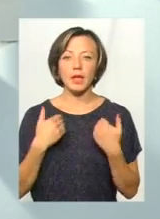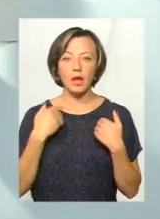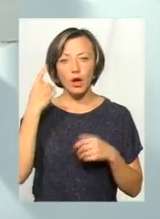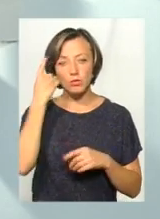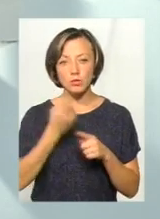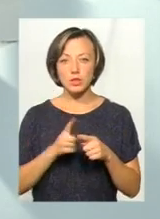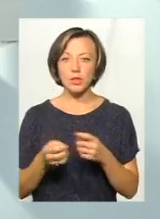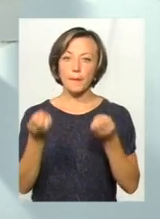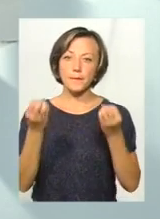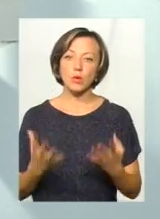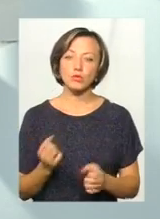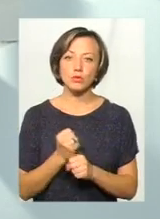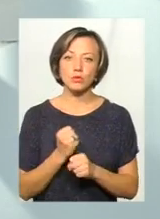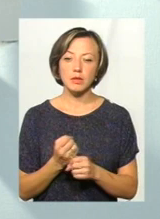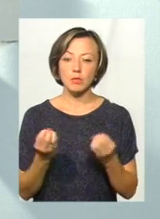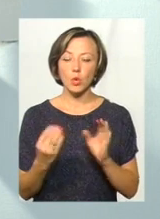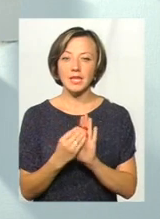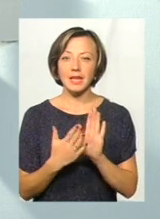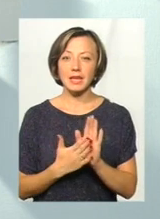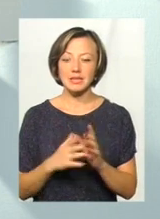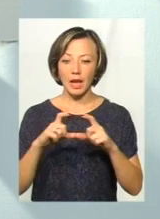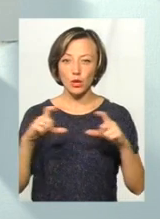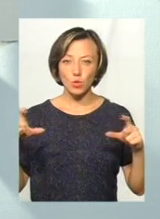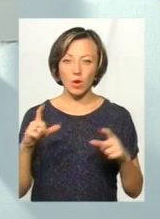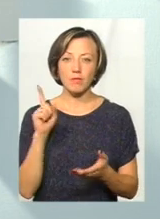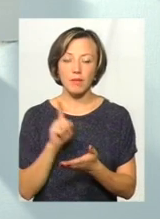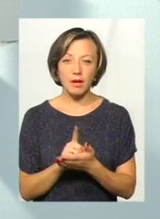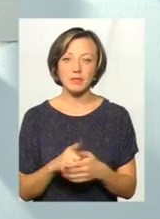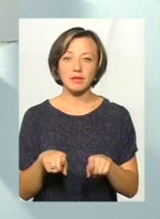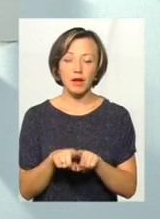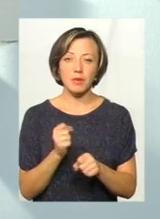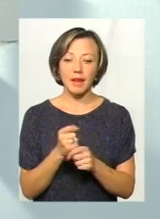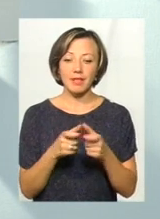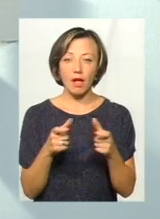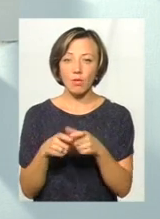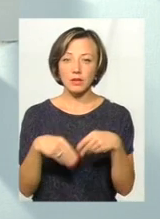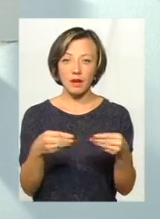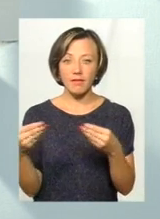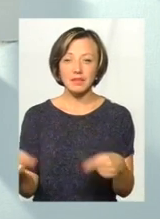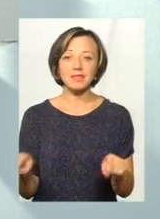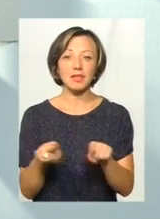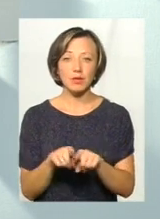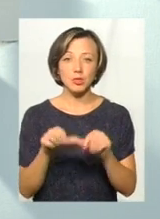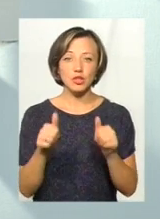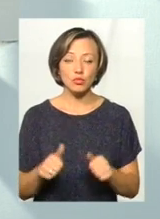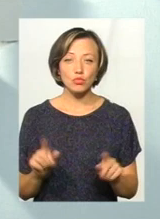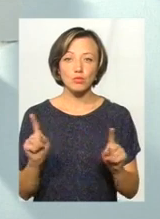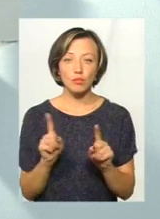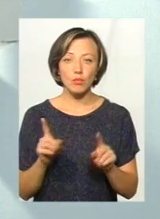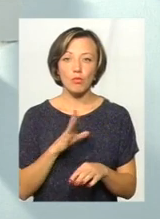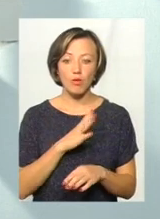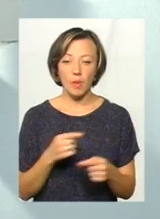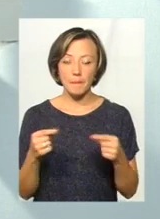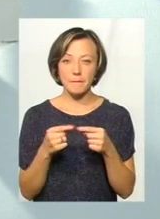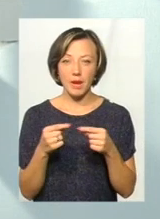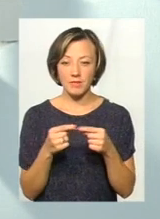дуже просто зробити, це просто реєстратура має працювати таким чином, і талони на прийом до того чи іншого спеціаліста видавати таким чином, для того, щоб був якийсь